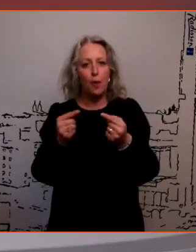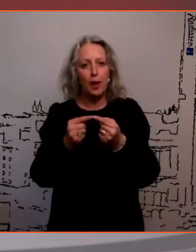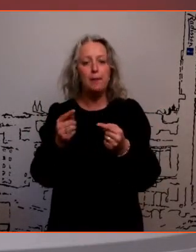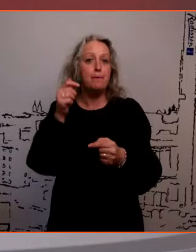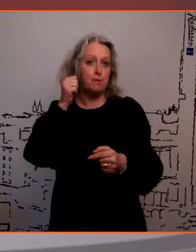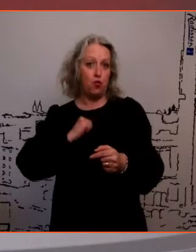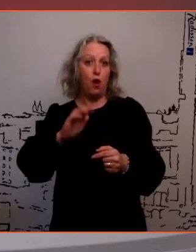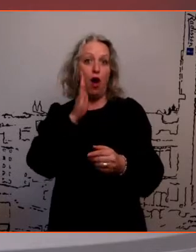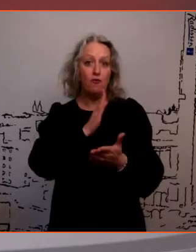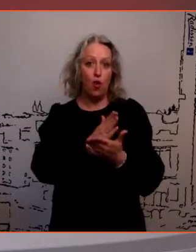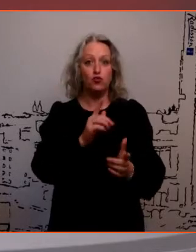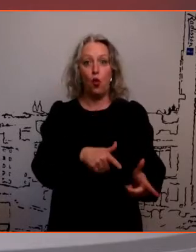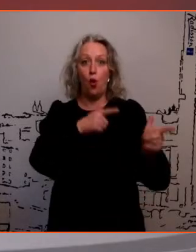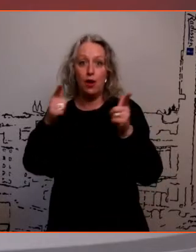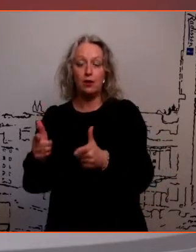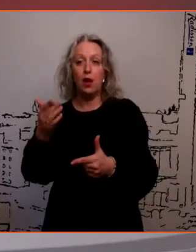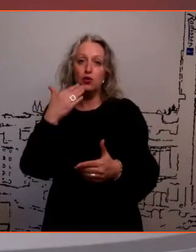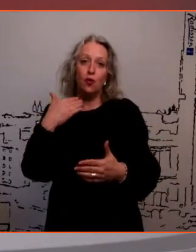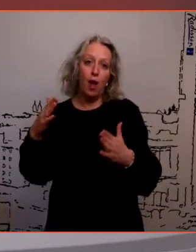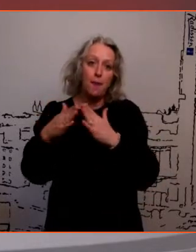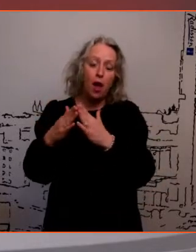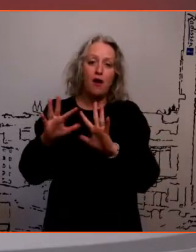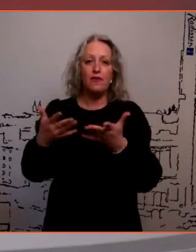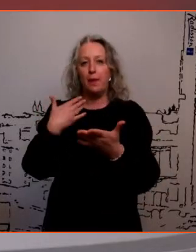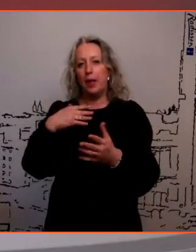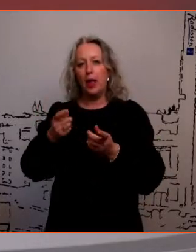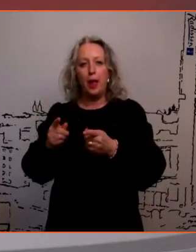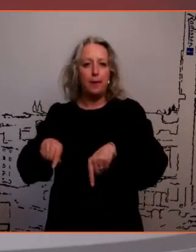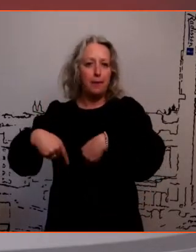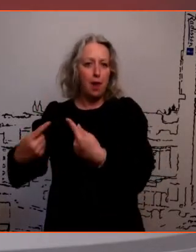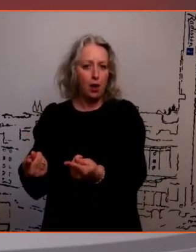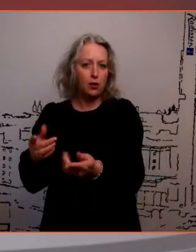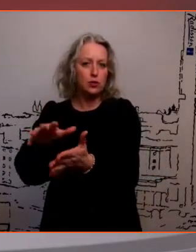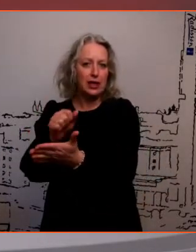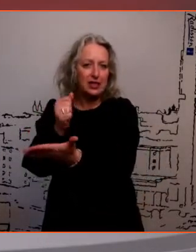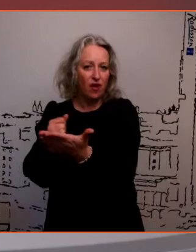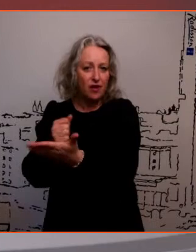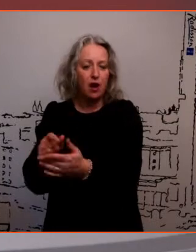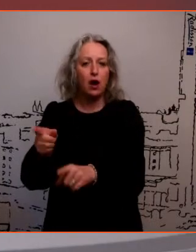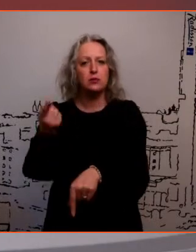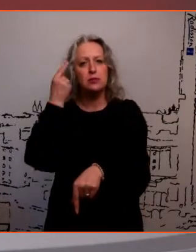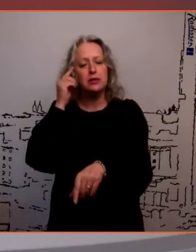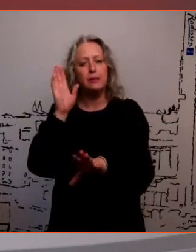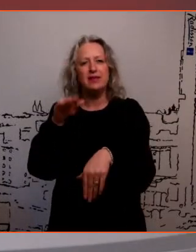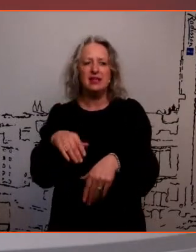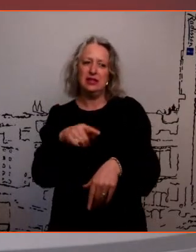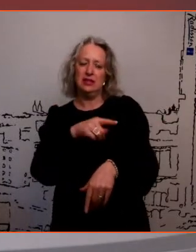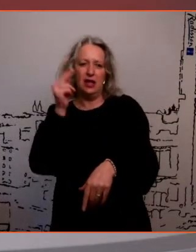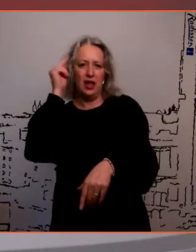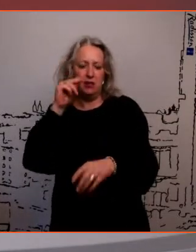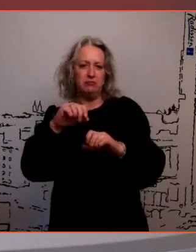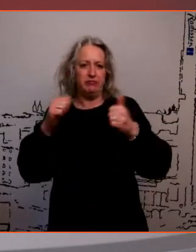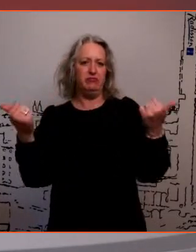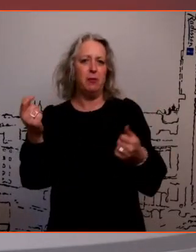kolida. Tal on seal võibolla suviile või päranduseks kinnisvara ja ta mõteb, et noh, ikka jama on peandud katkestama oma õppingud,